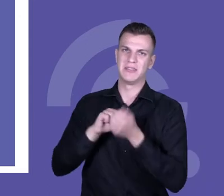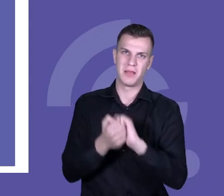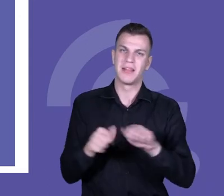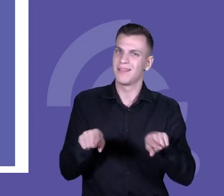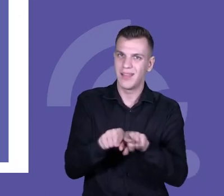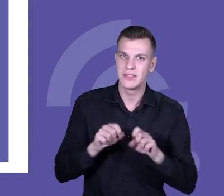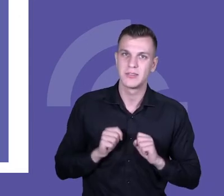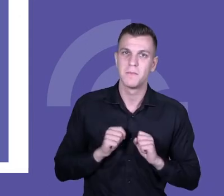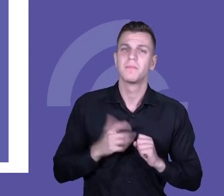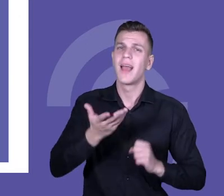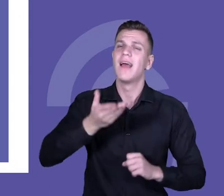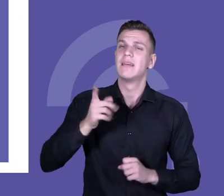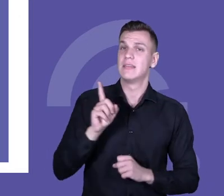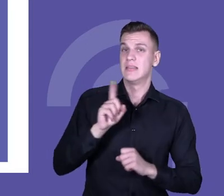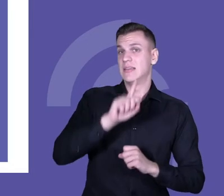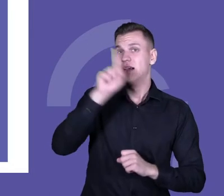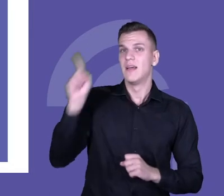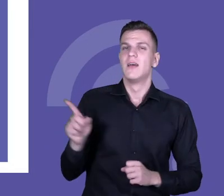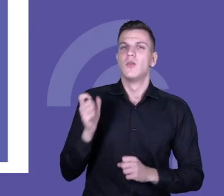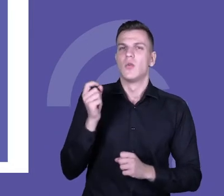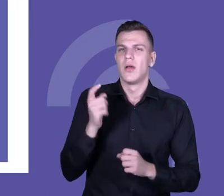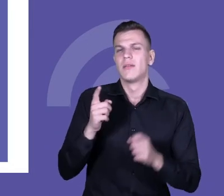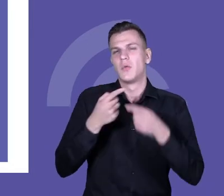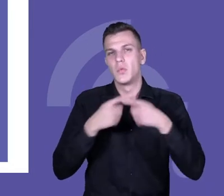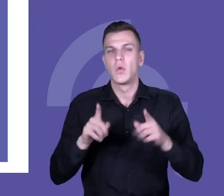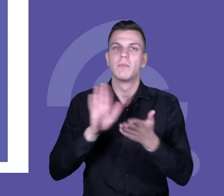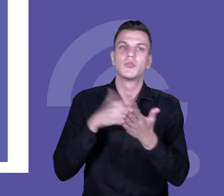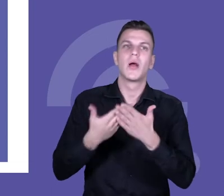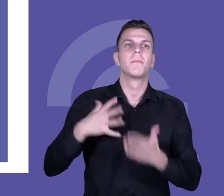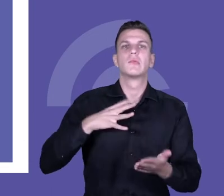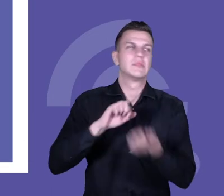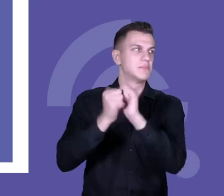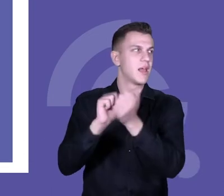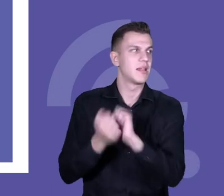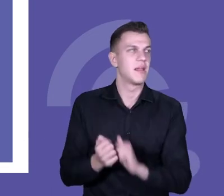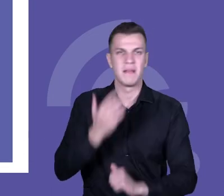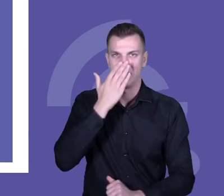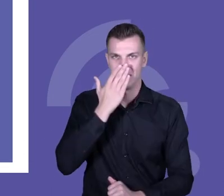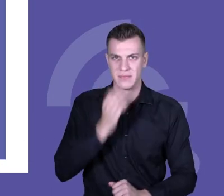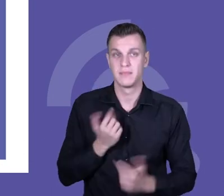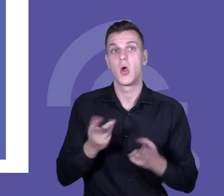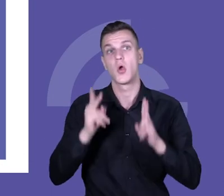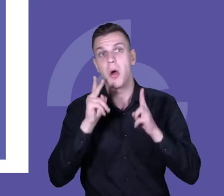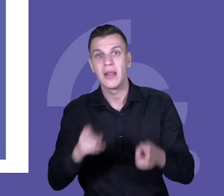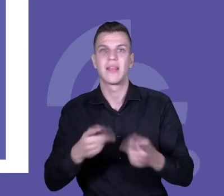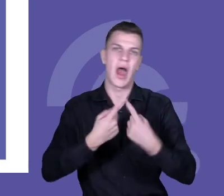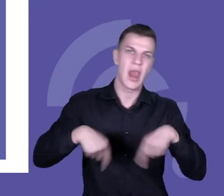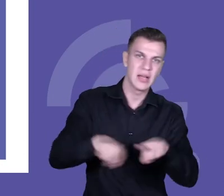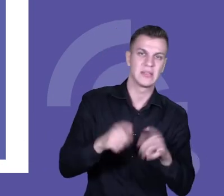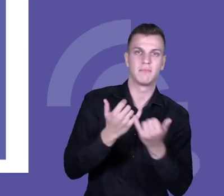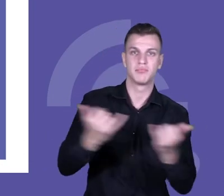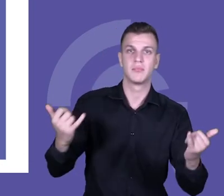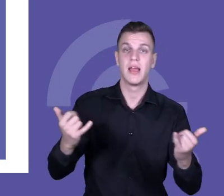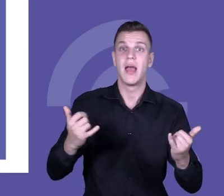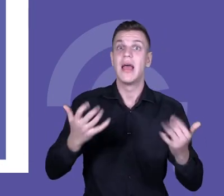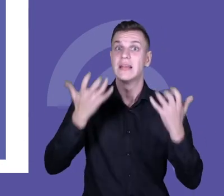dosłownie kilka przykładów takich zmian przestrzeni w klasach i na korytarzach. Dużo więcej przykładów